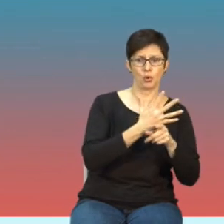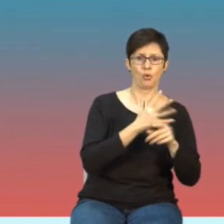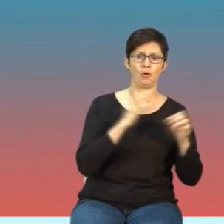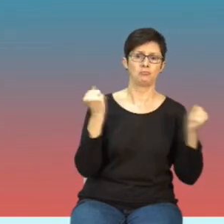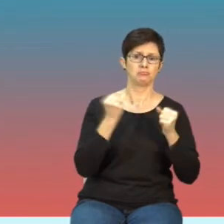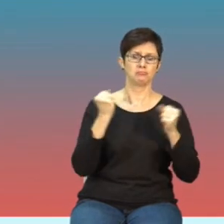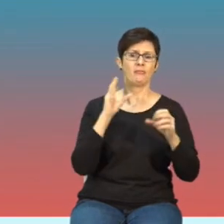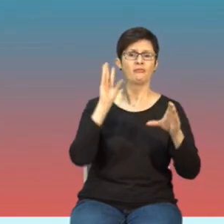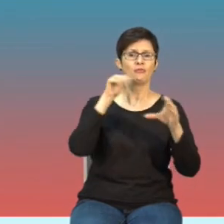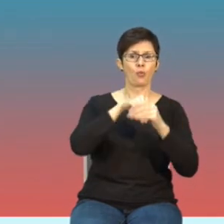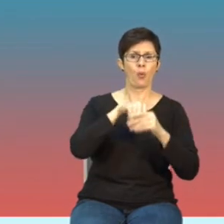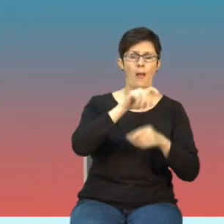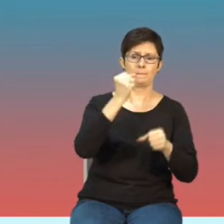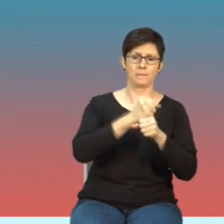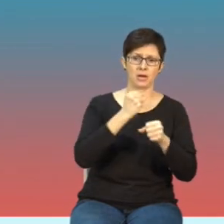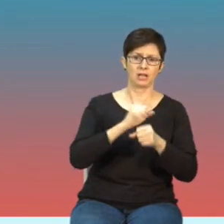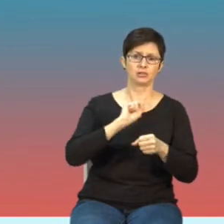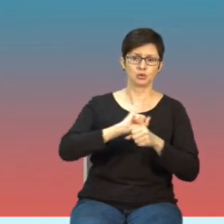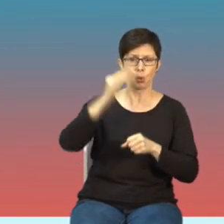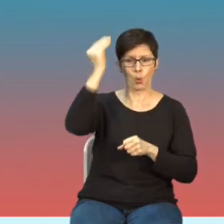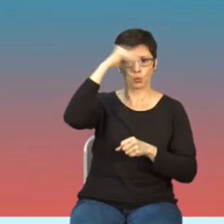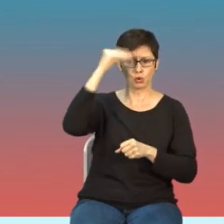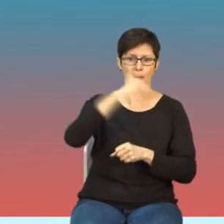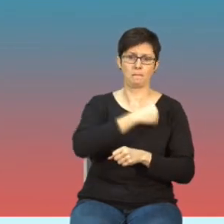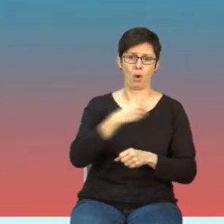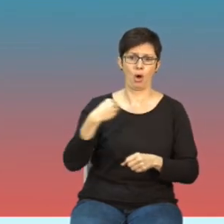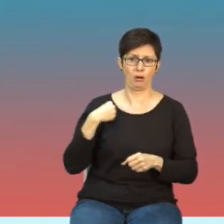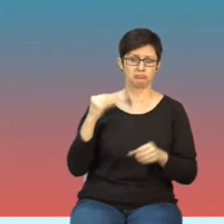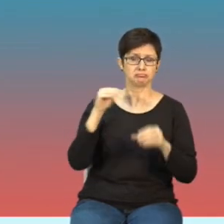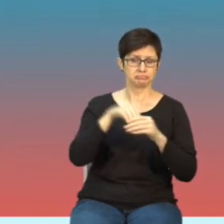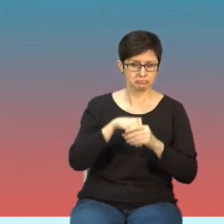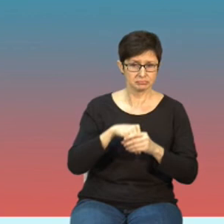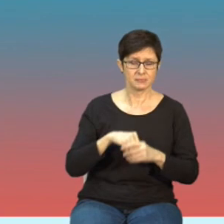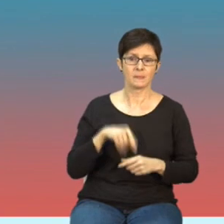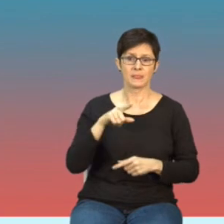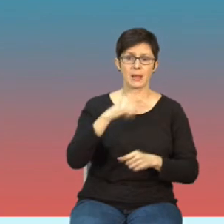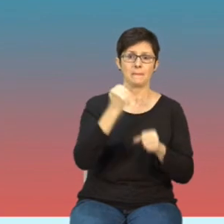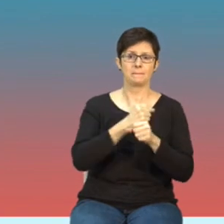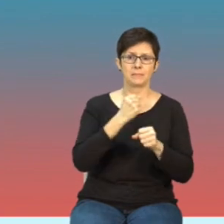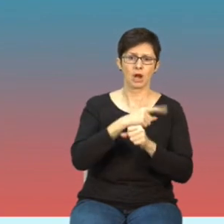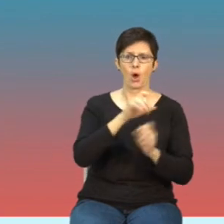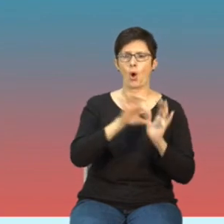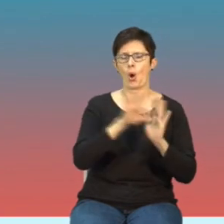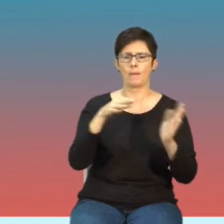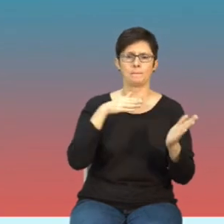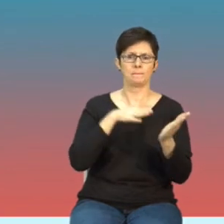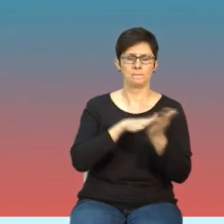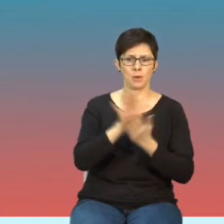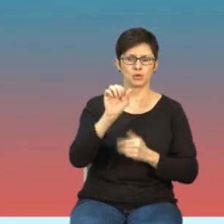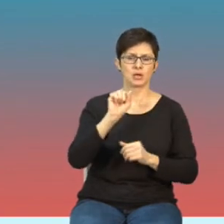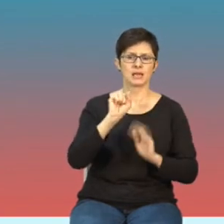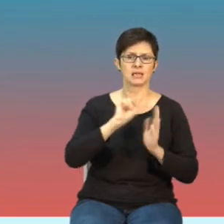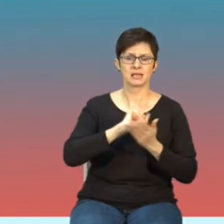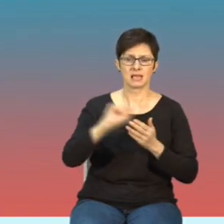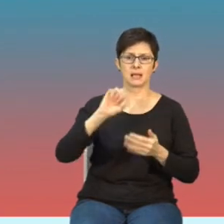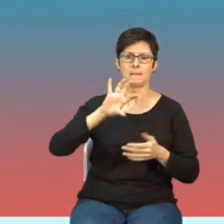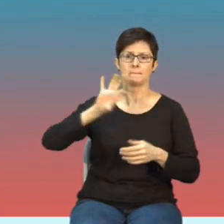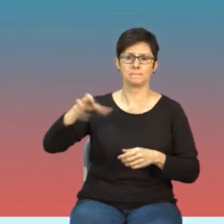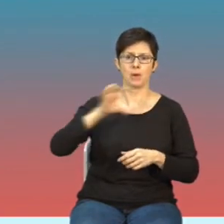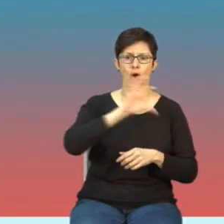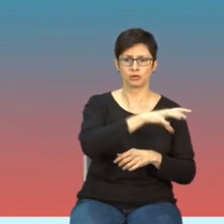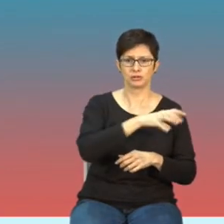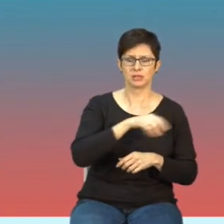do tych prac wnieśli uczeni polscy i w pracach tych od samego początku zarysował się podział na